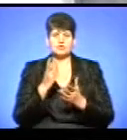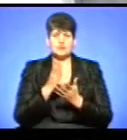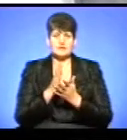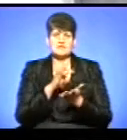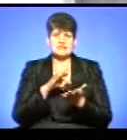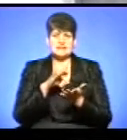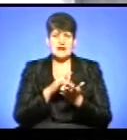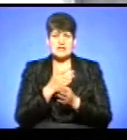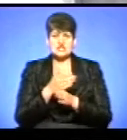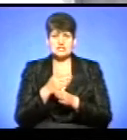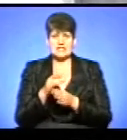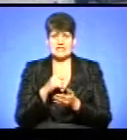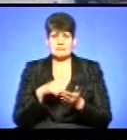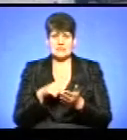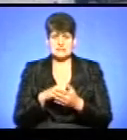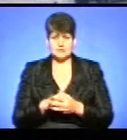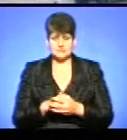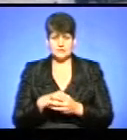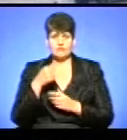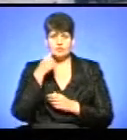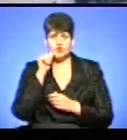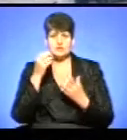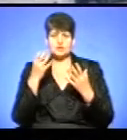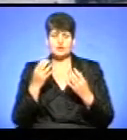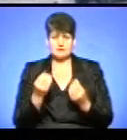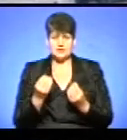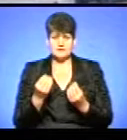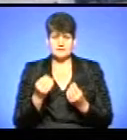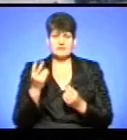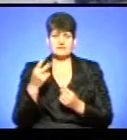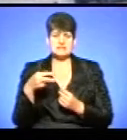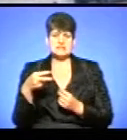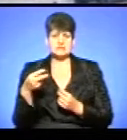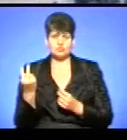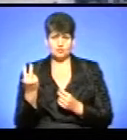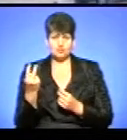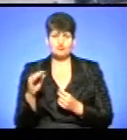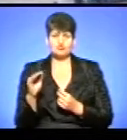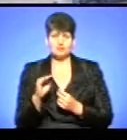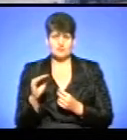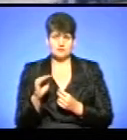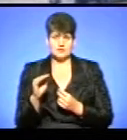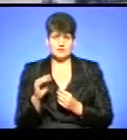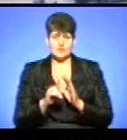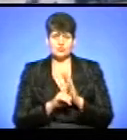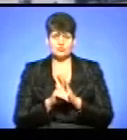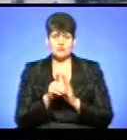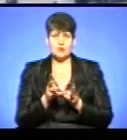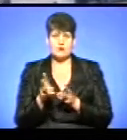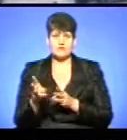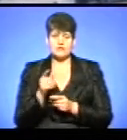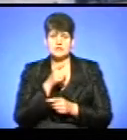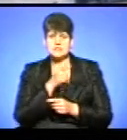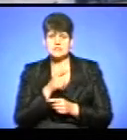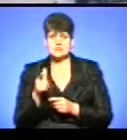у центральній частині міста. З вчорашнього дня, з 22 жовтня, розпочався опальний сезон